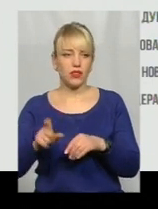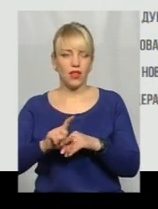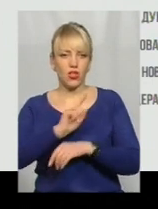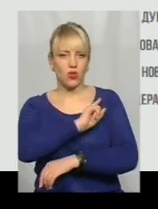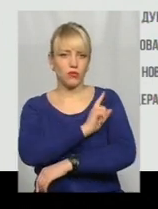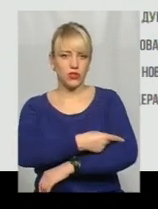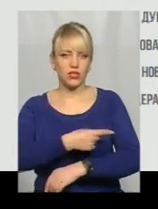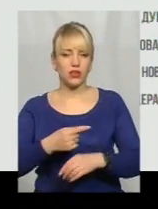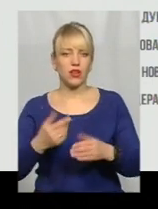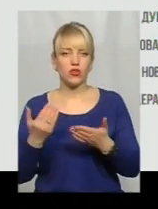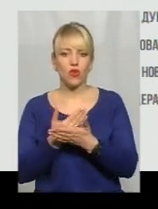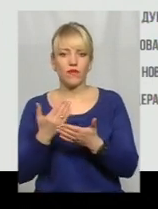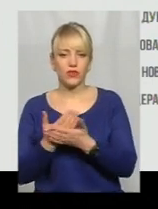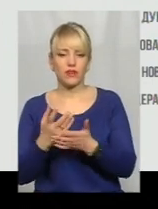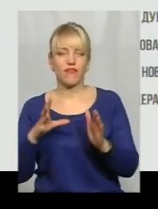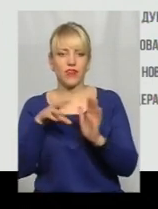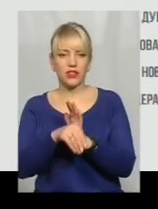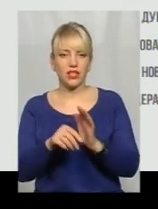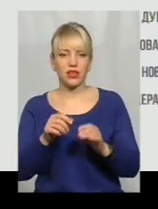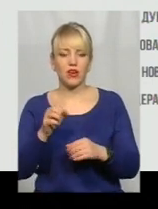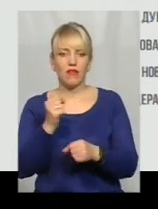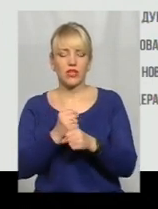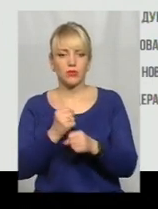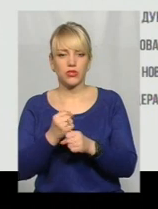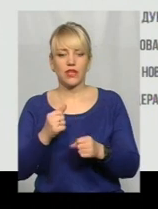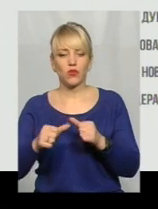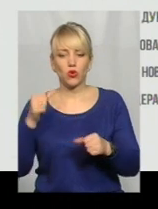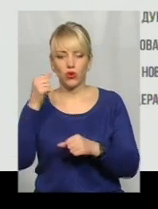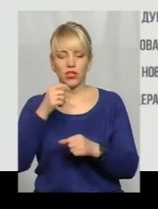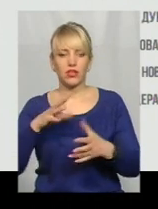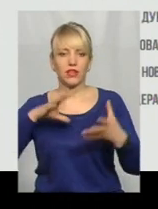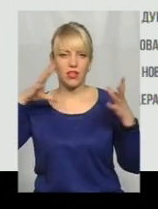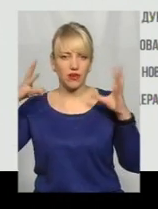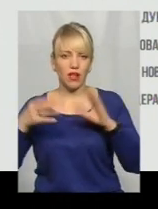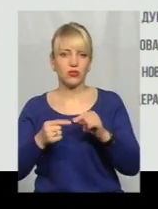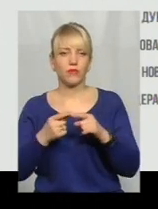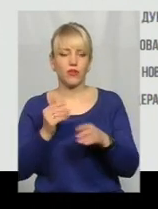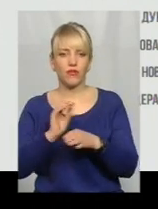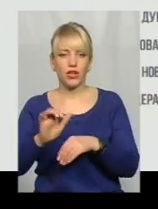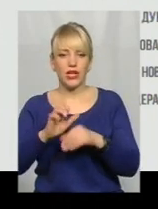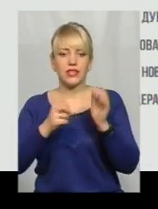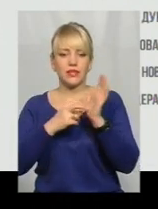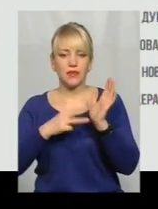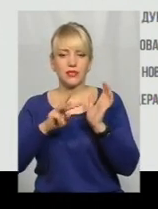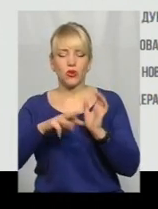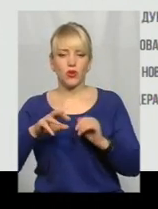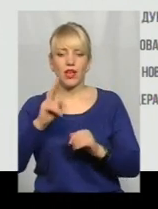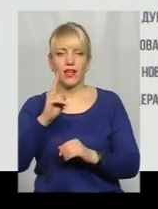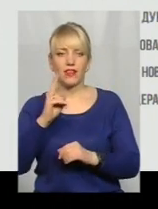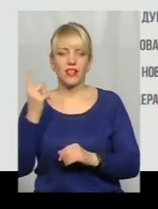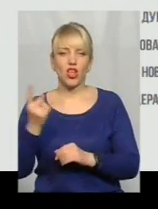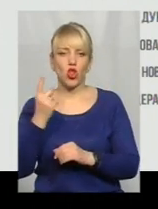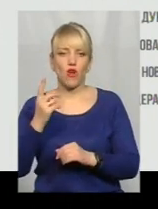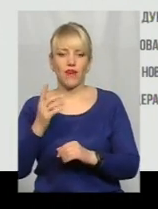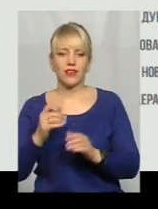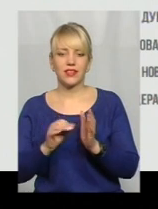'єкти, введені в експлуатацію торік. Усі вони разом за минулий рік виробили понад 18 мільйонів кіловат-годин електричної енергії. І